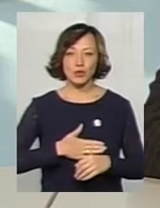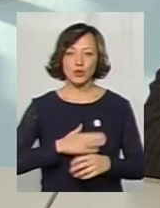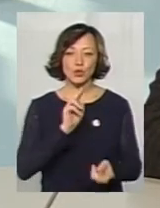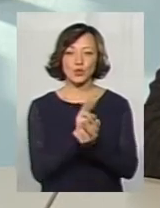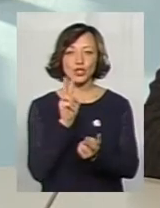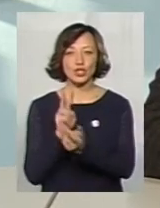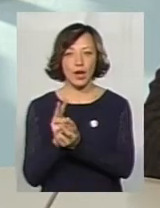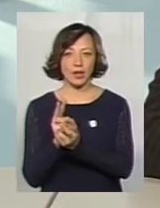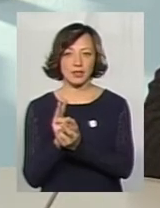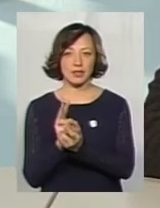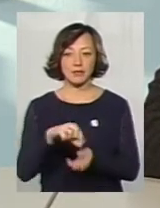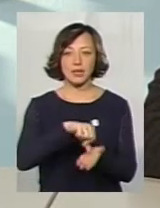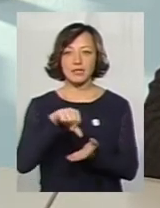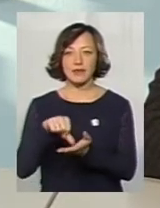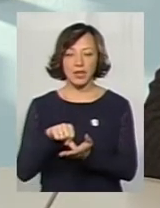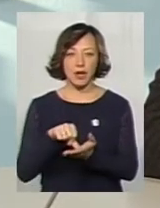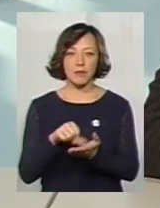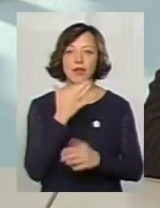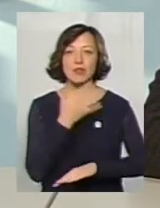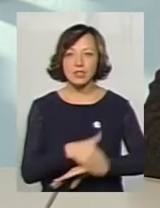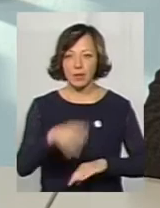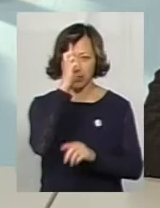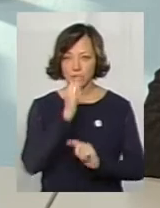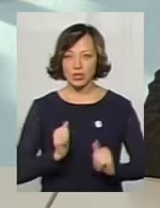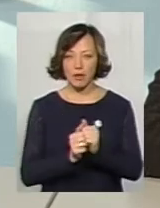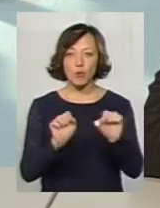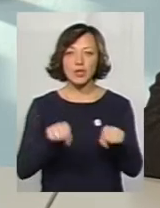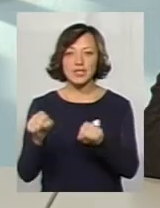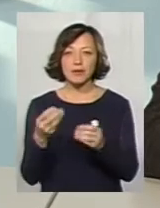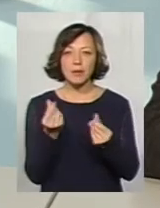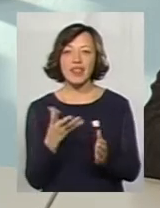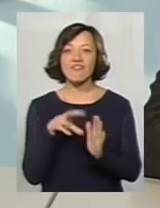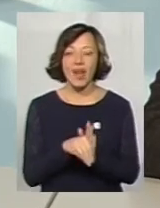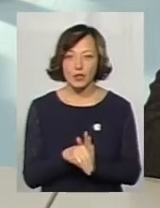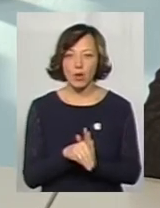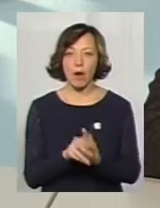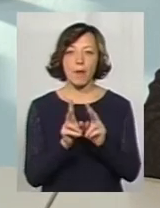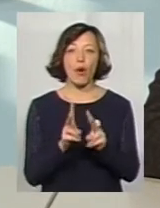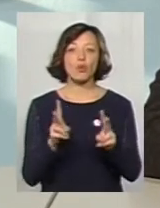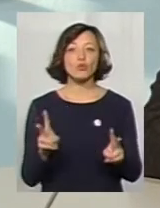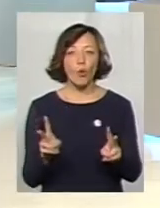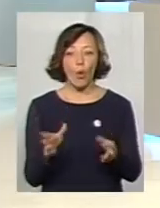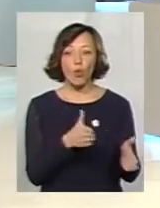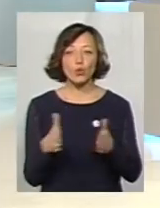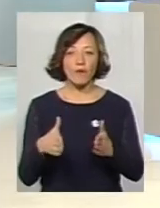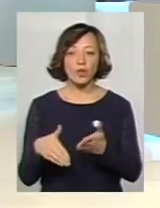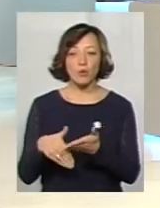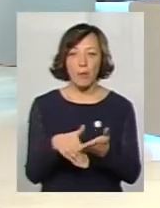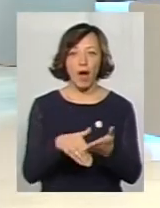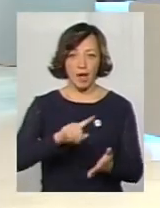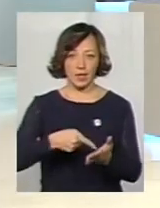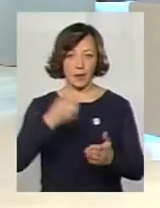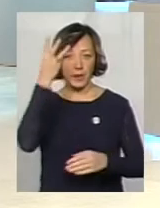зустрічатися з представниками іноземних держав, з потенційними інвесторами, з тими, хто, власне, готовий допомагати